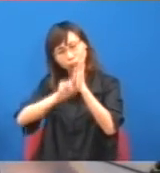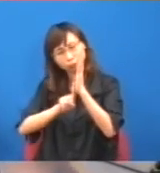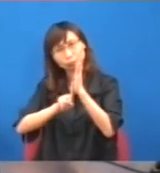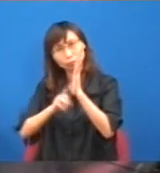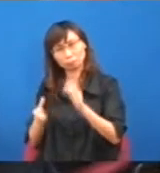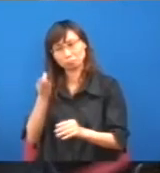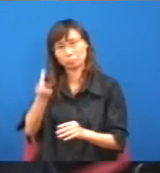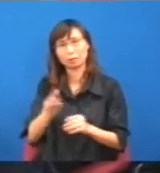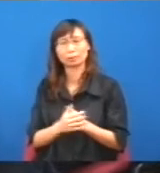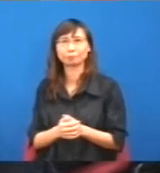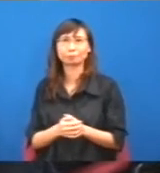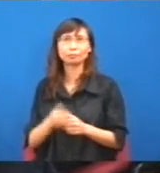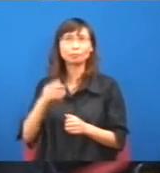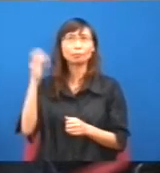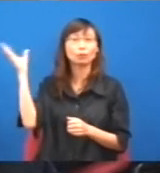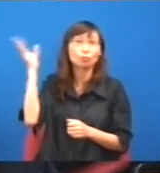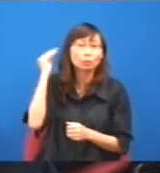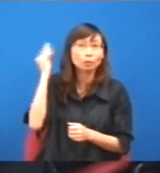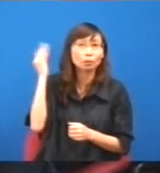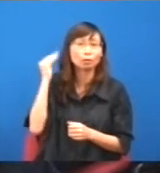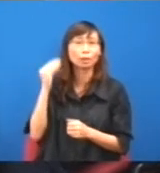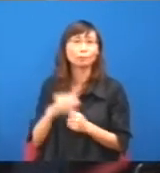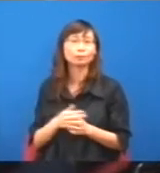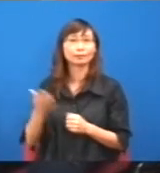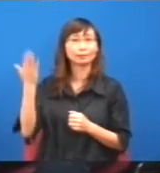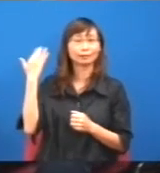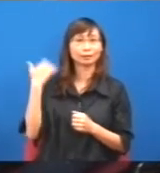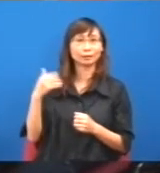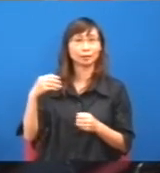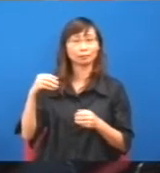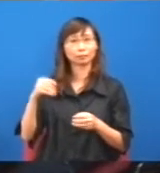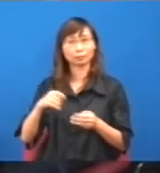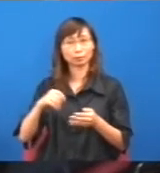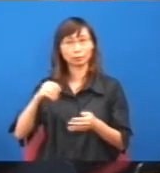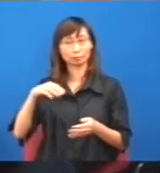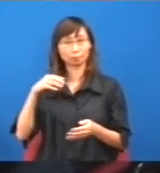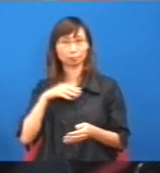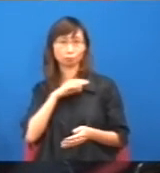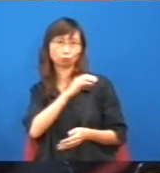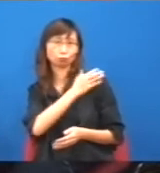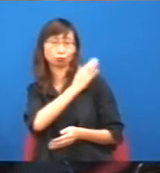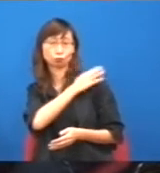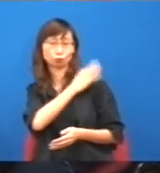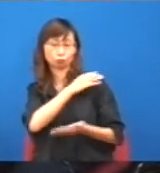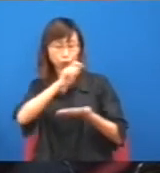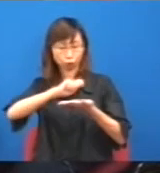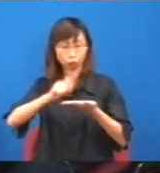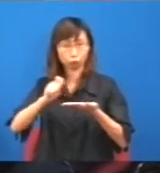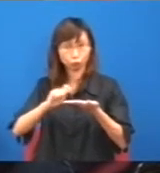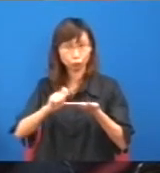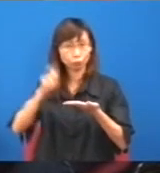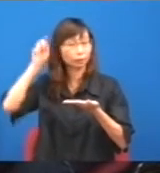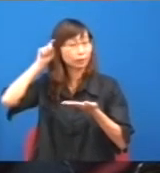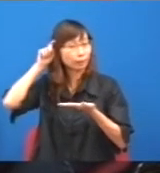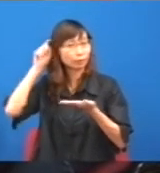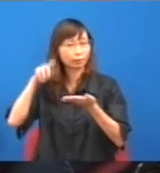年前,是賺2萬多,現在是賺1萬多,那你是不是時光隧道呢,十幾年前賺1萬多,